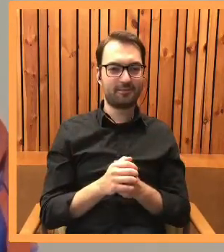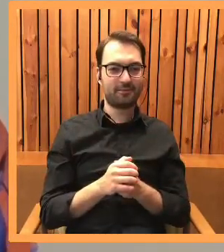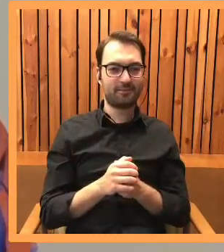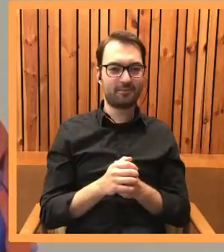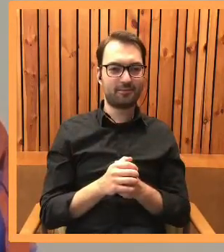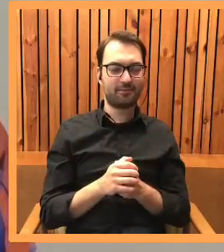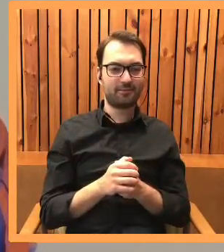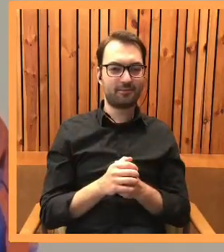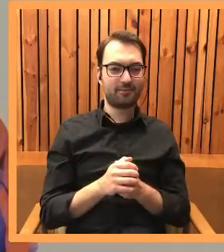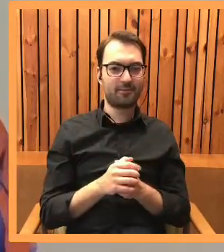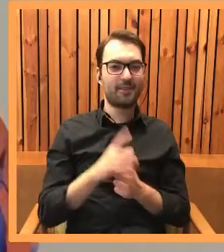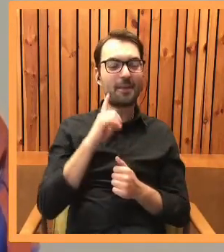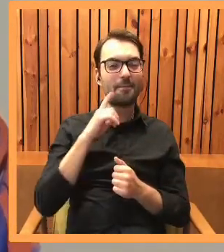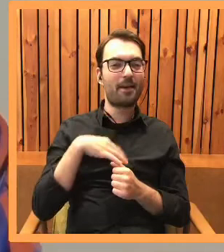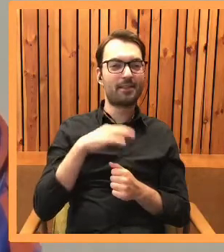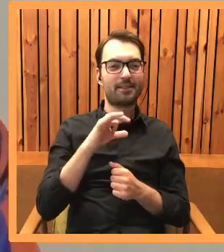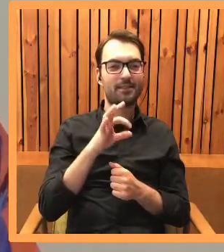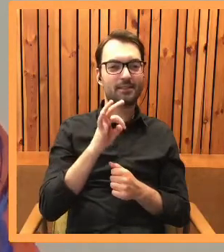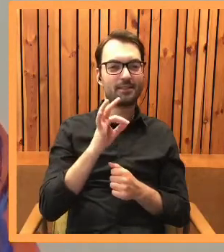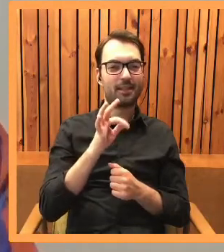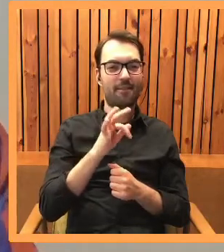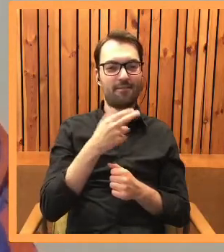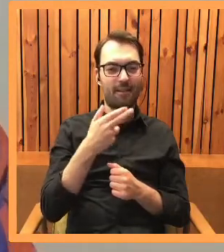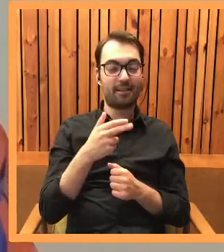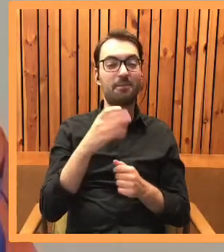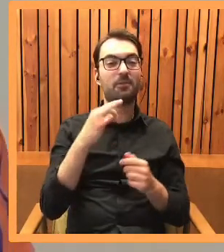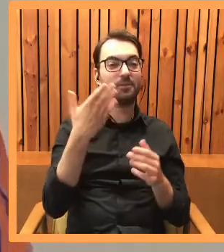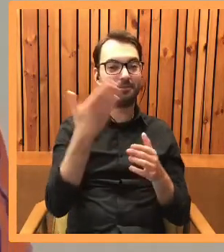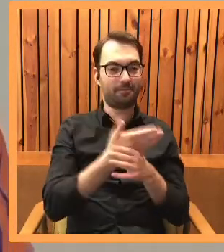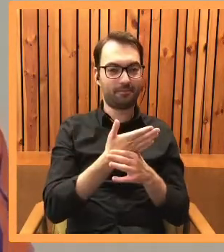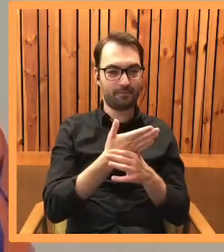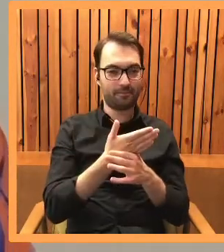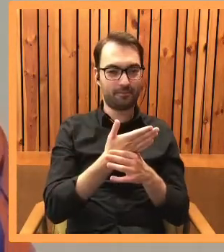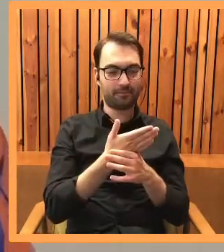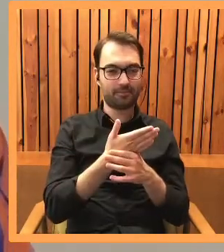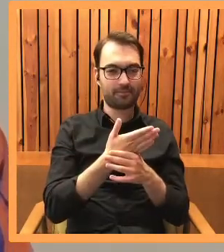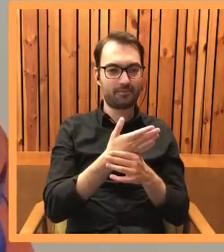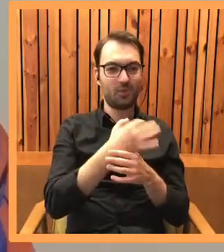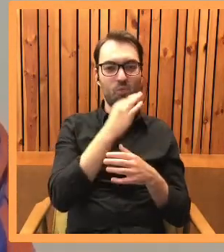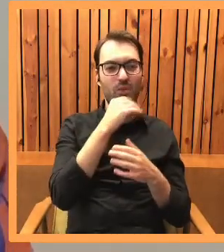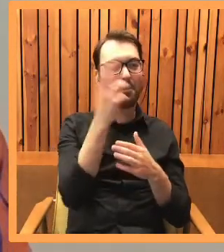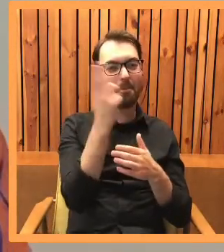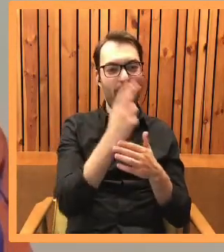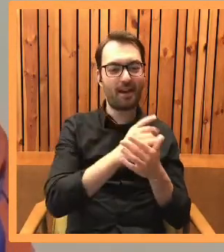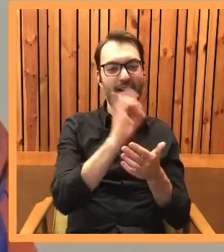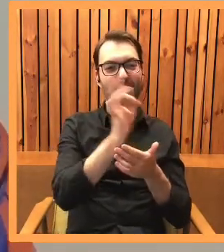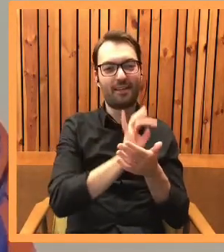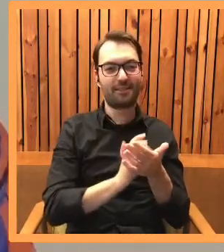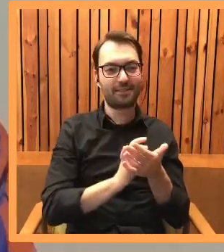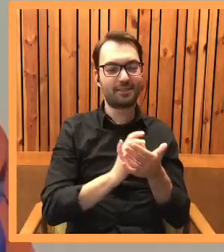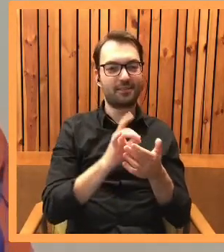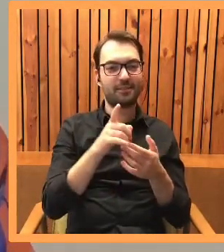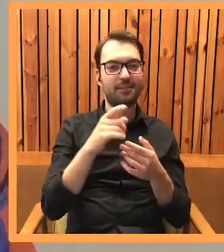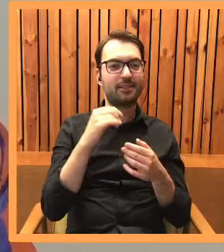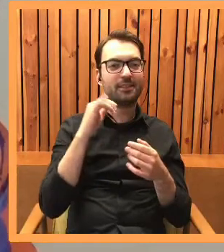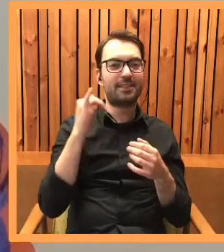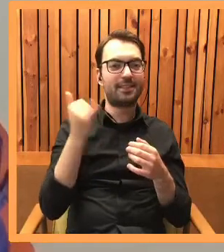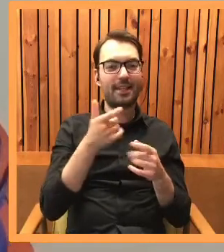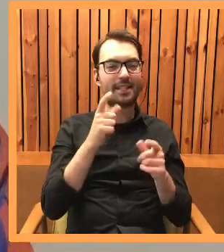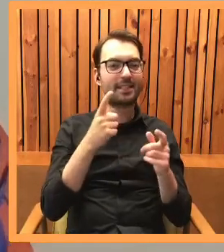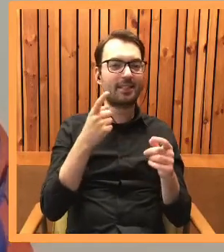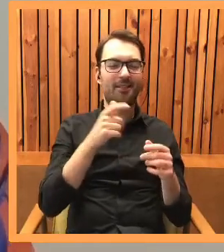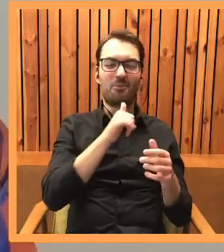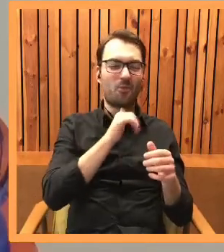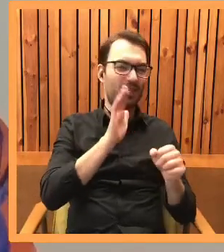ponieważ Pan Stefan, pomimo iż zaprosił do siebie młodych malarzy i grafików, to na każdym kroku stara się je